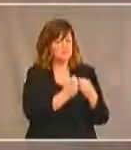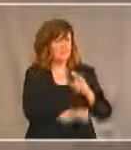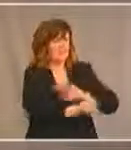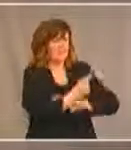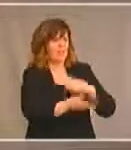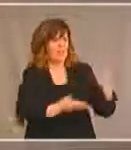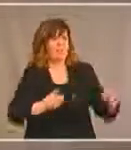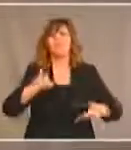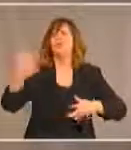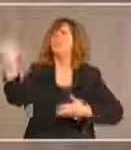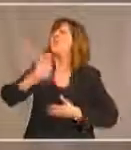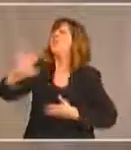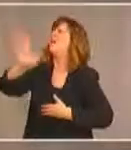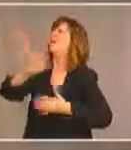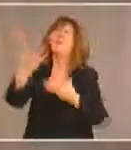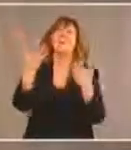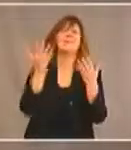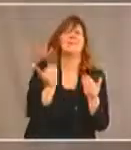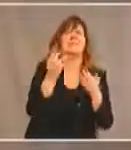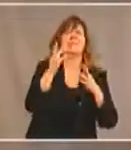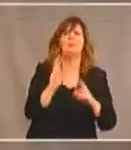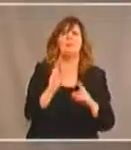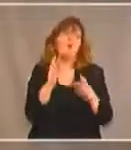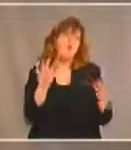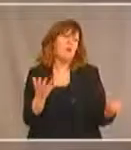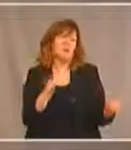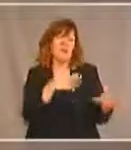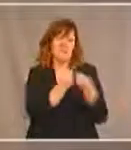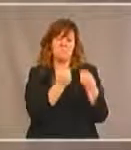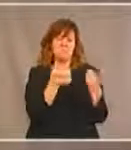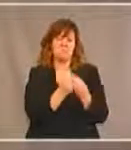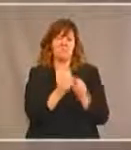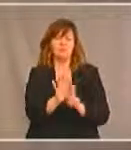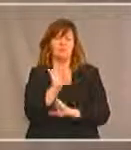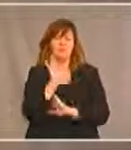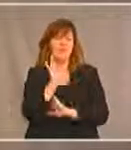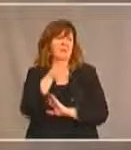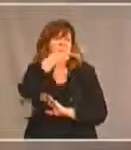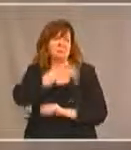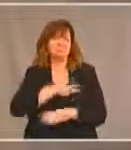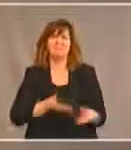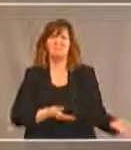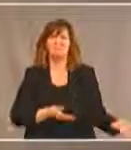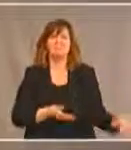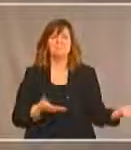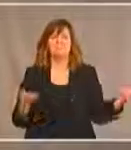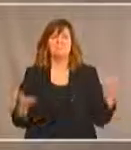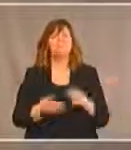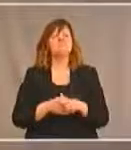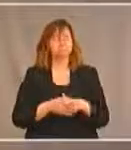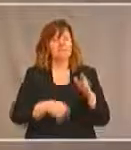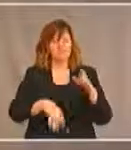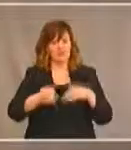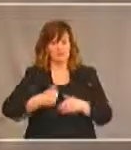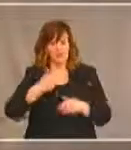d'espoir. Maintenant, il y a très peu d'options qui s'offrent à eux. Nous avons entendu différentes réponses